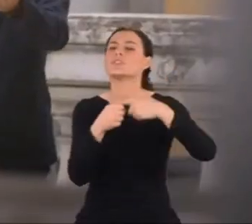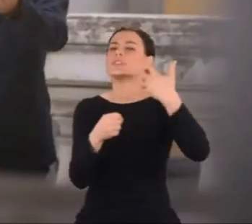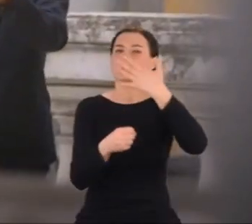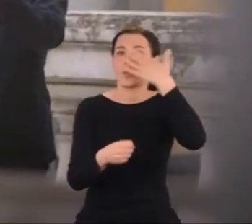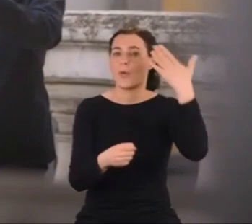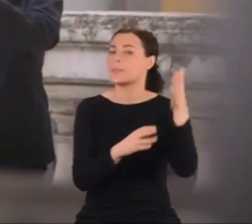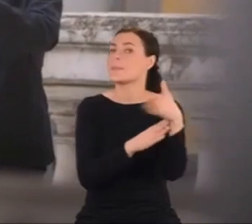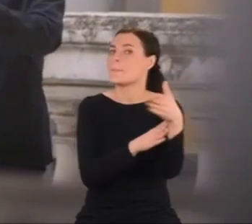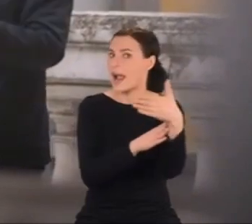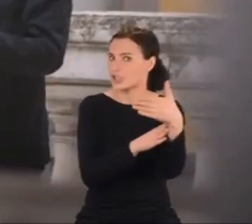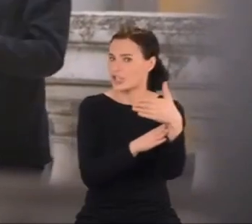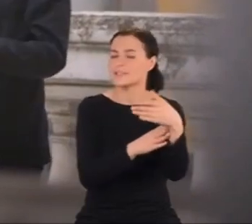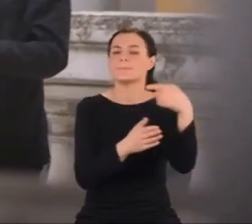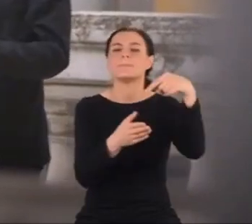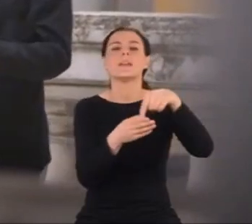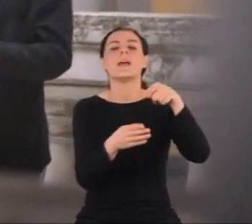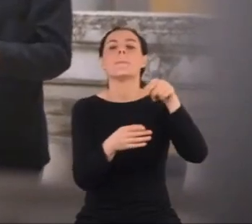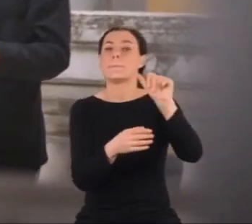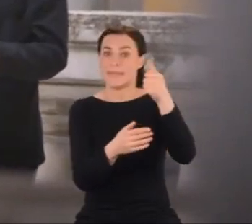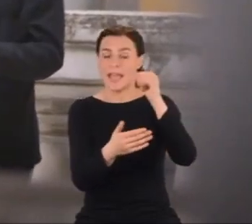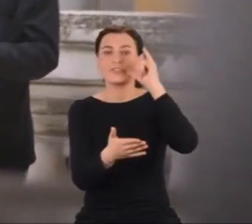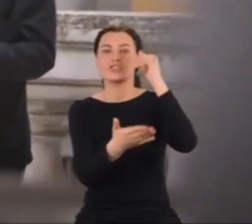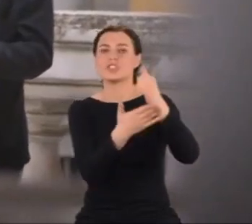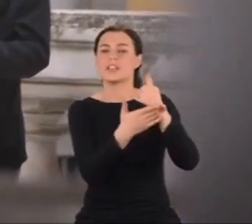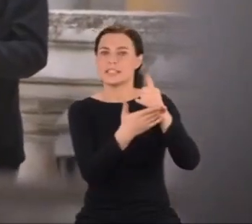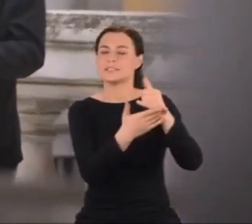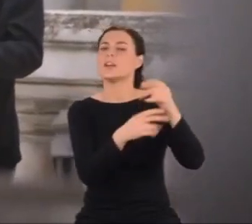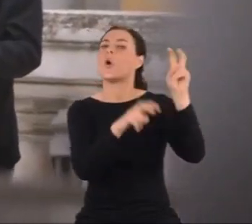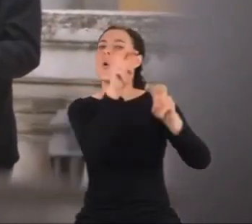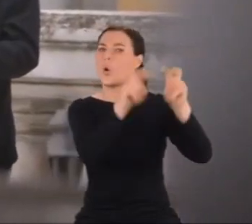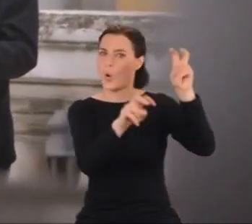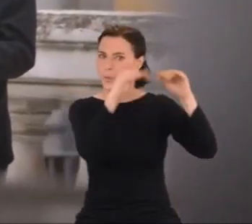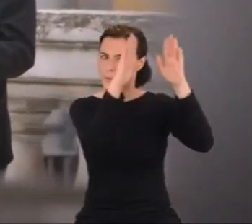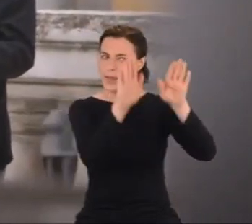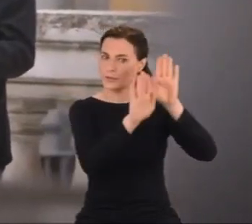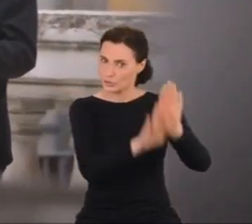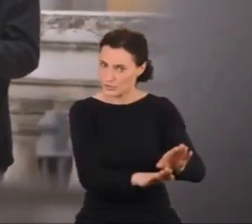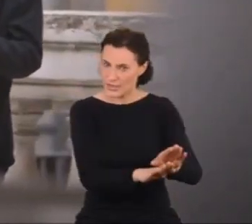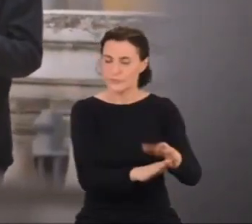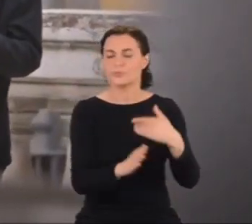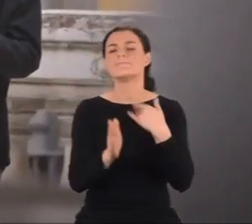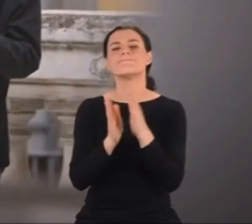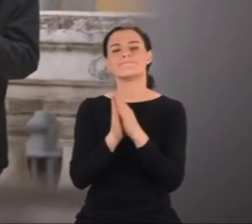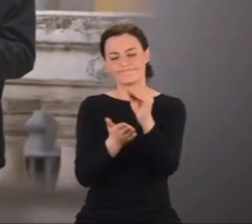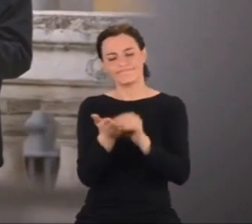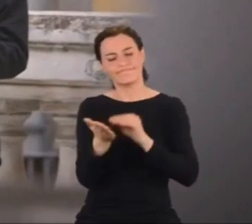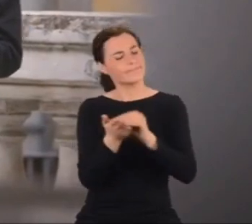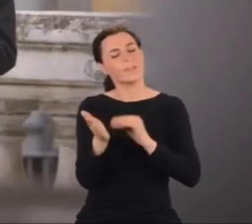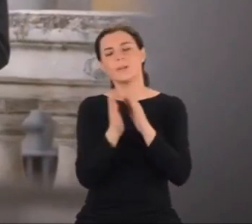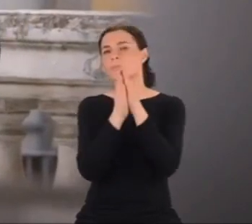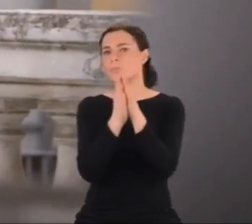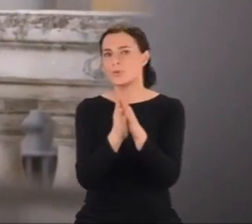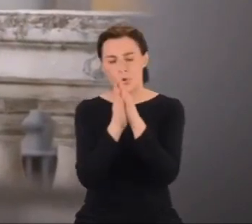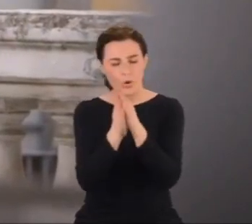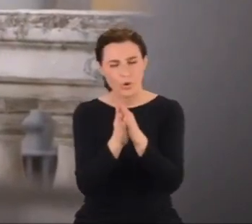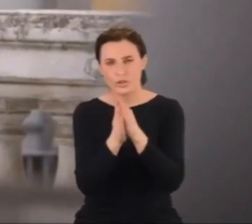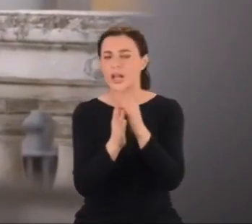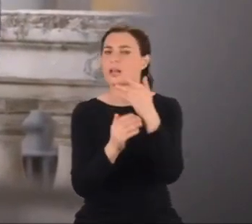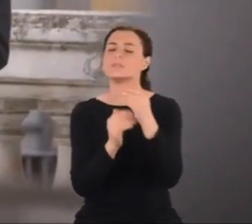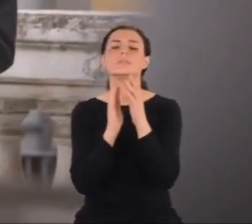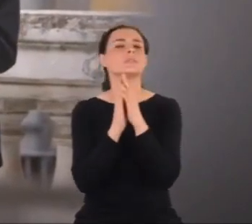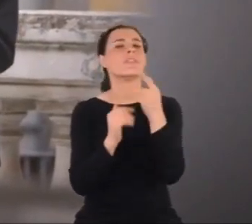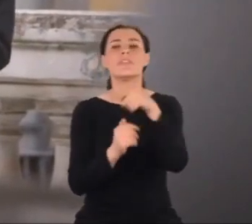W pierwszym, który zostawił w hotelu, pisze do rodziny. Mam jedno życzenie. Nie chodźcie w czerni.